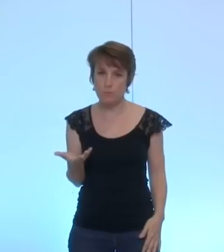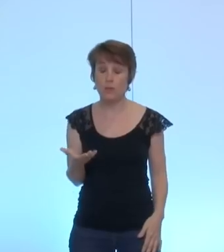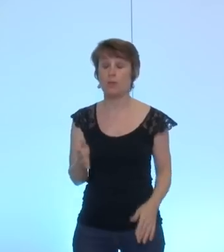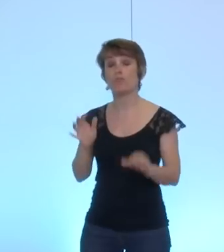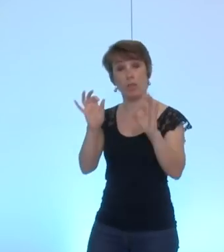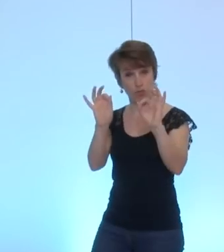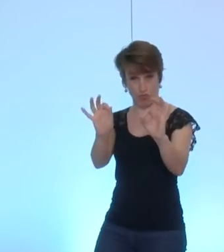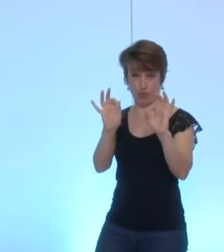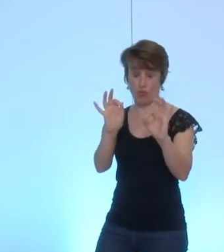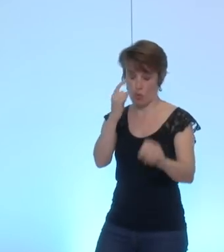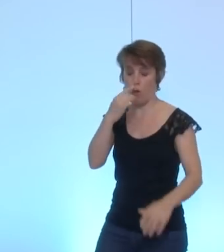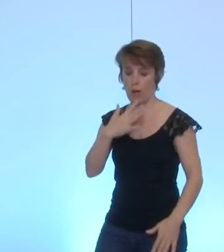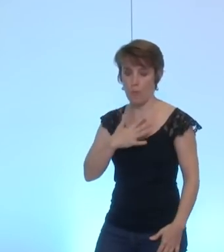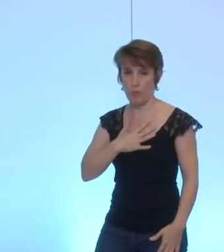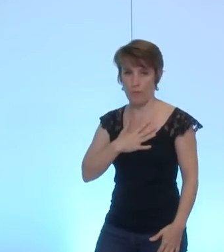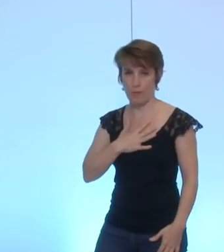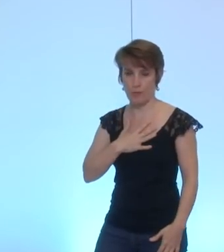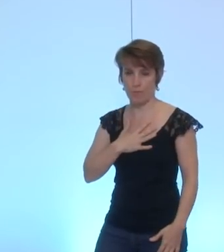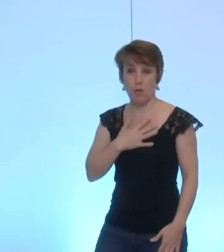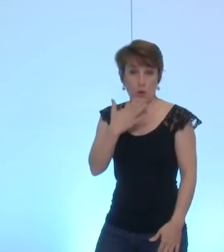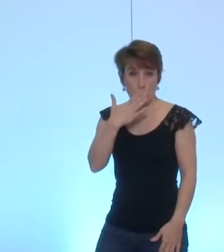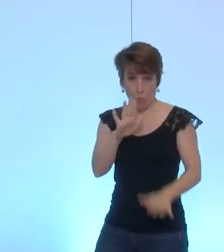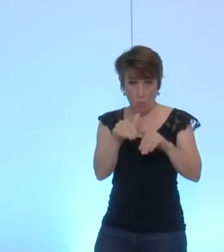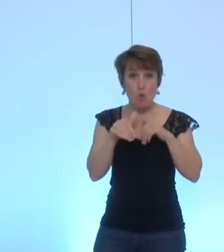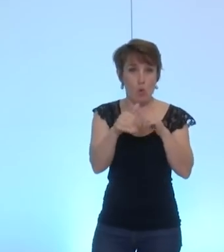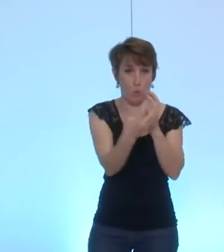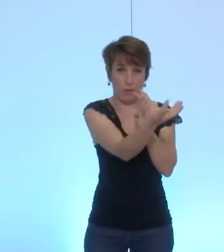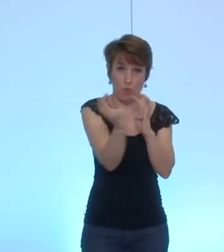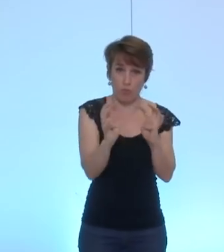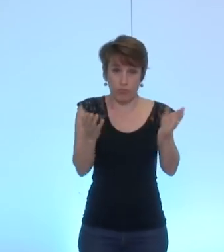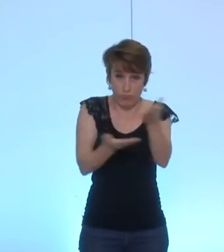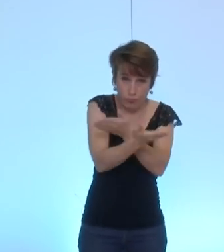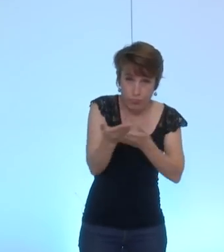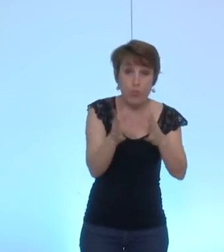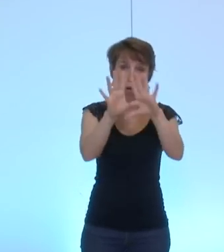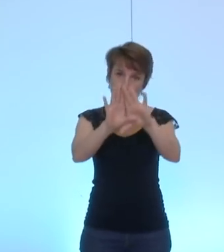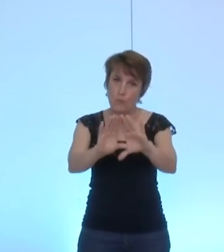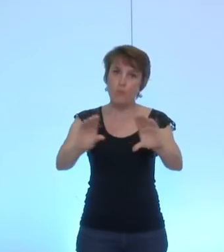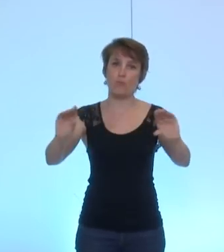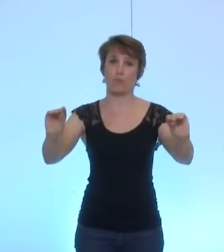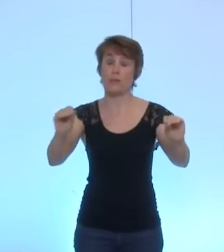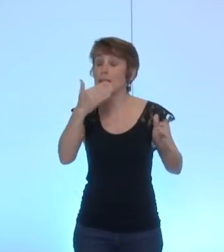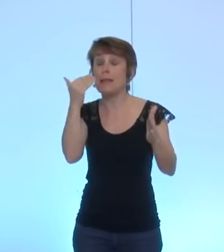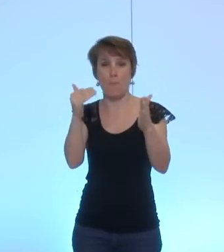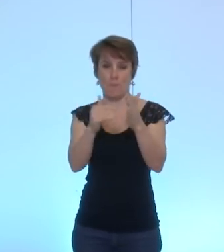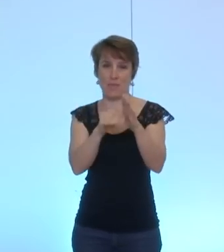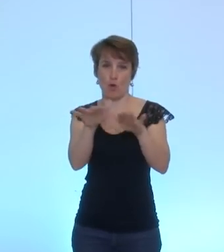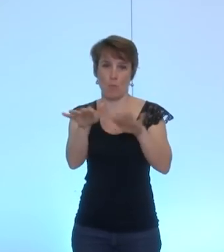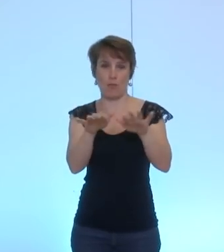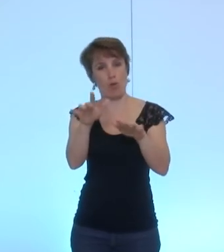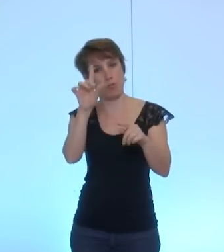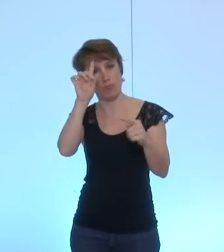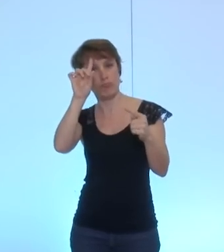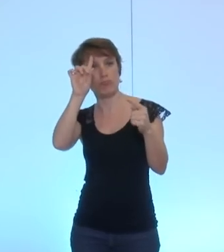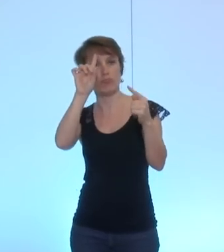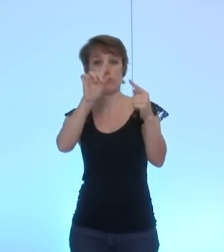que nous avons tout intérêt à construire et à continuer nos débats dans l'apaisement. Et que c'est le meilleur moyen, à mon sens, que